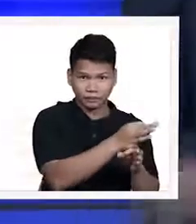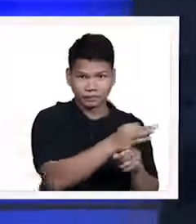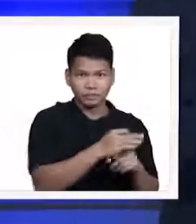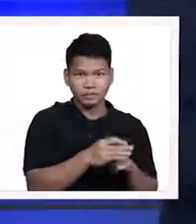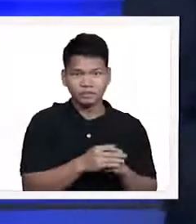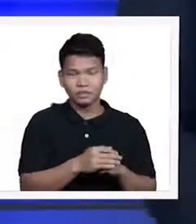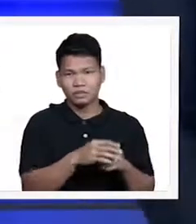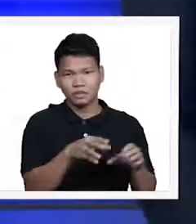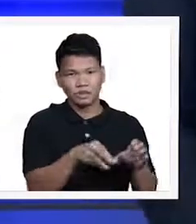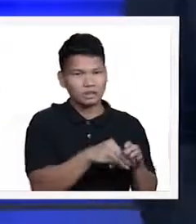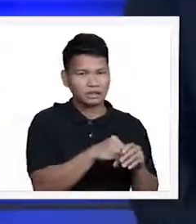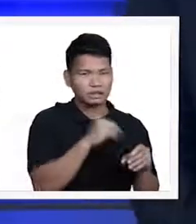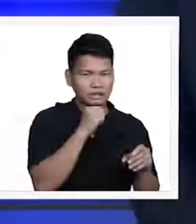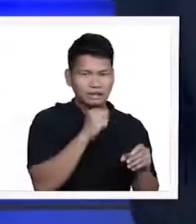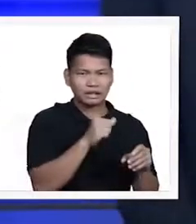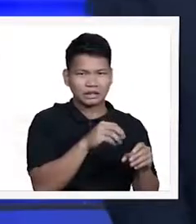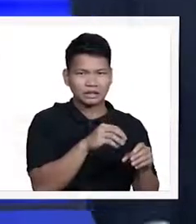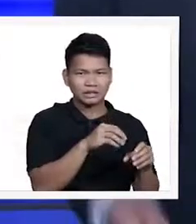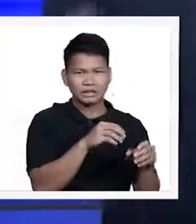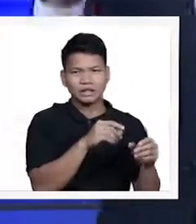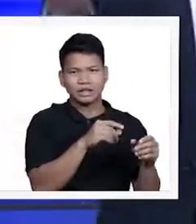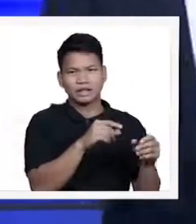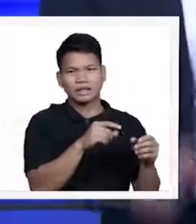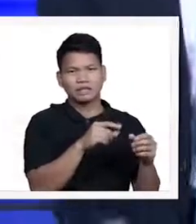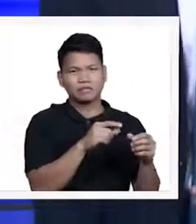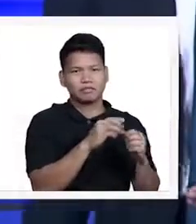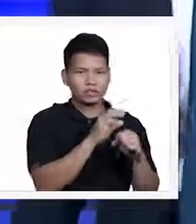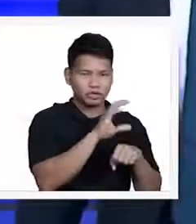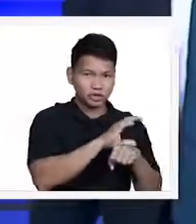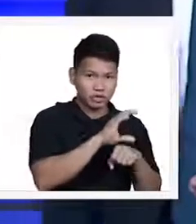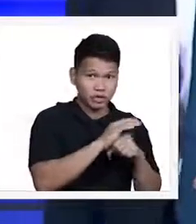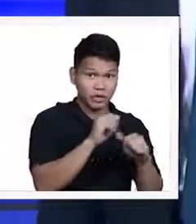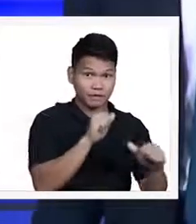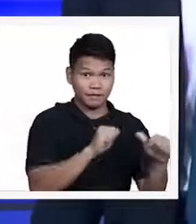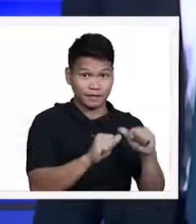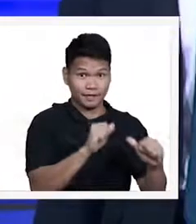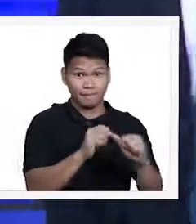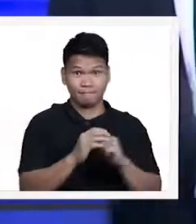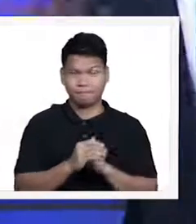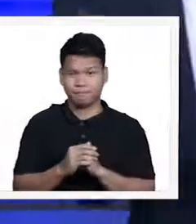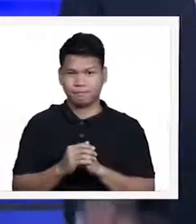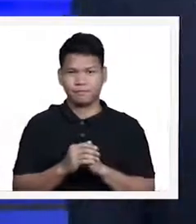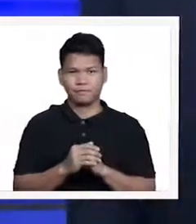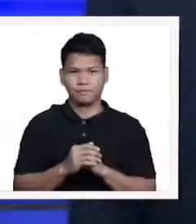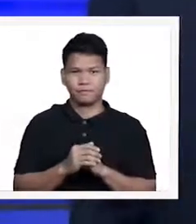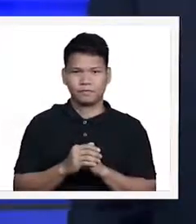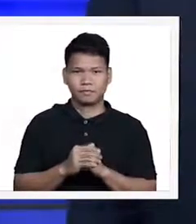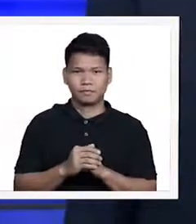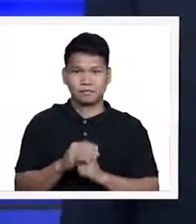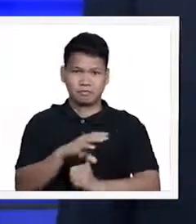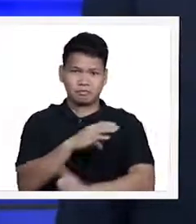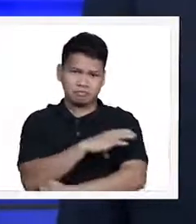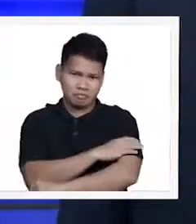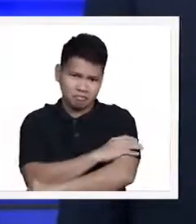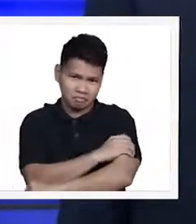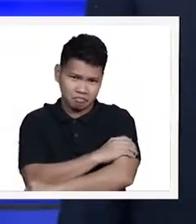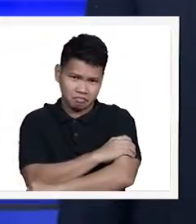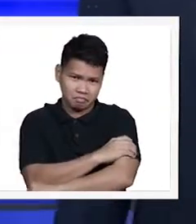sumasali sa tinatawag nating church activities. How about our blood pressure?